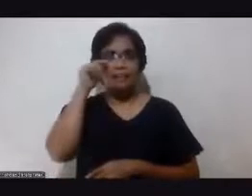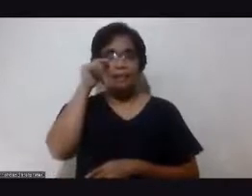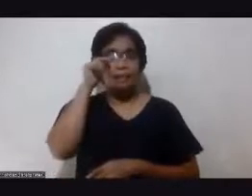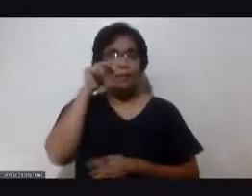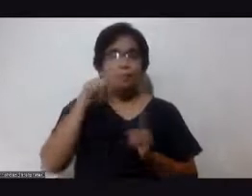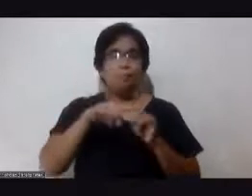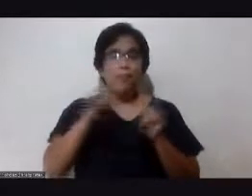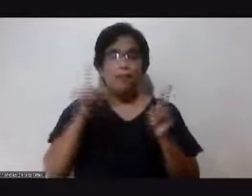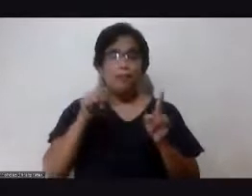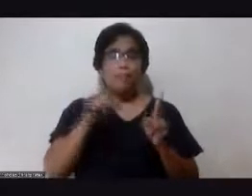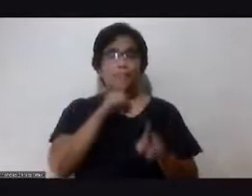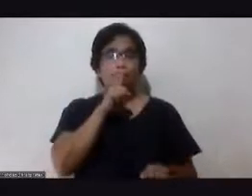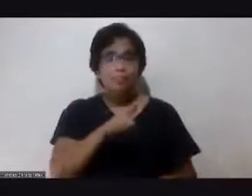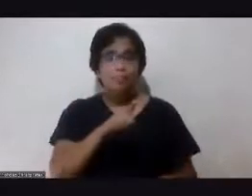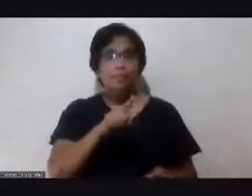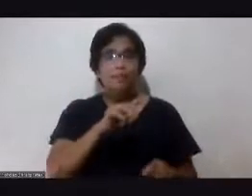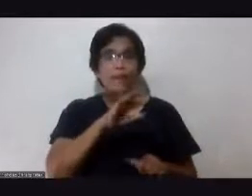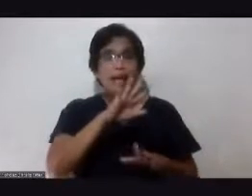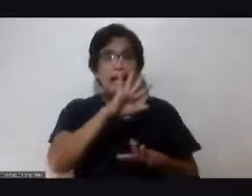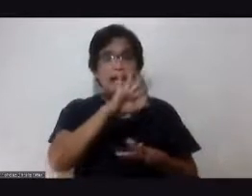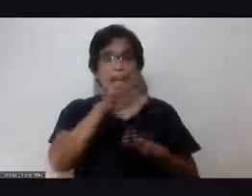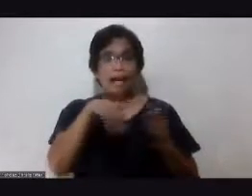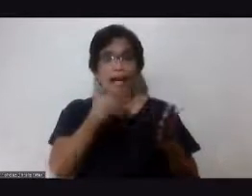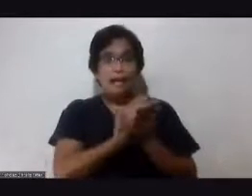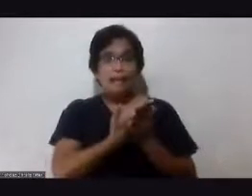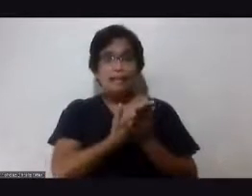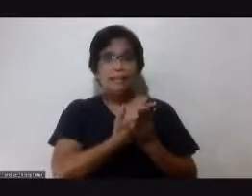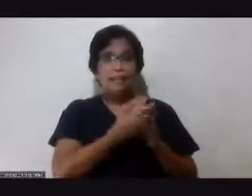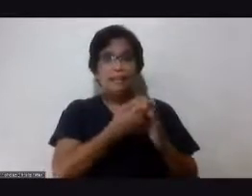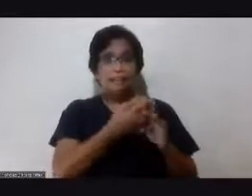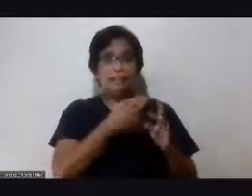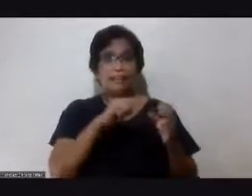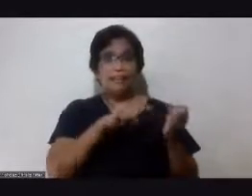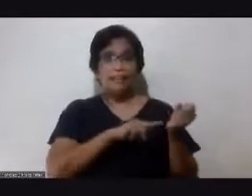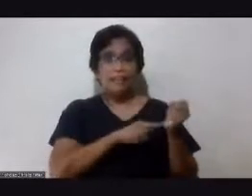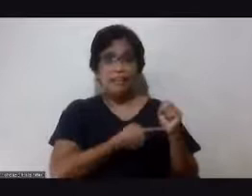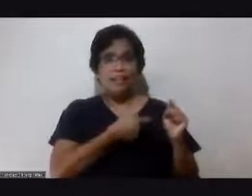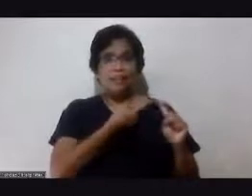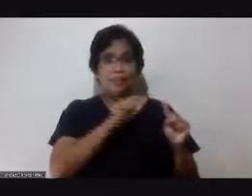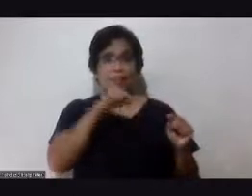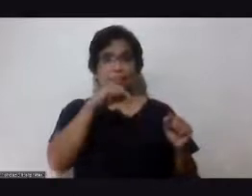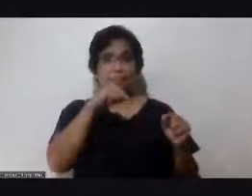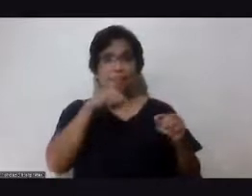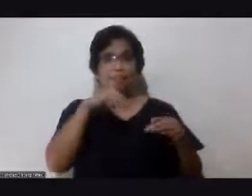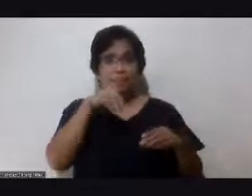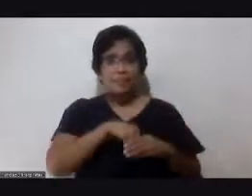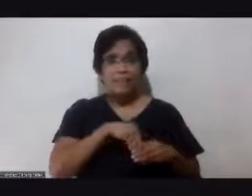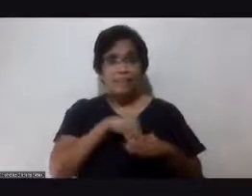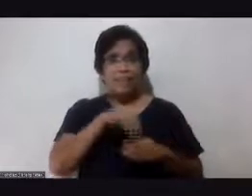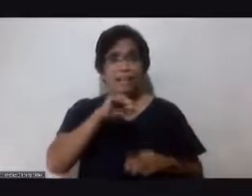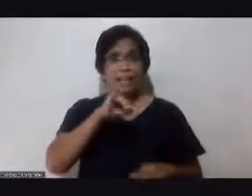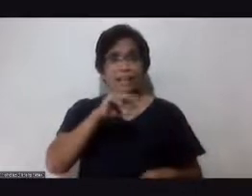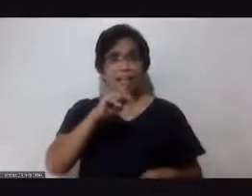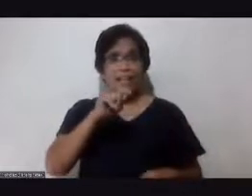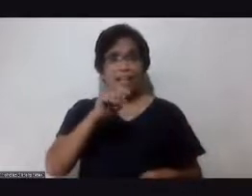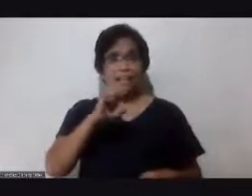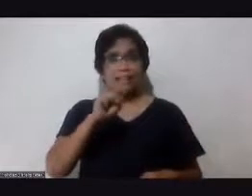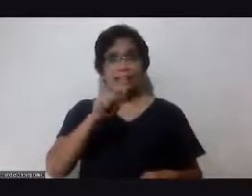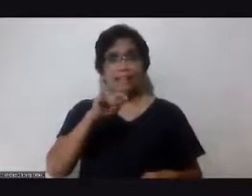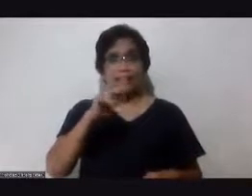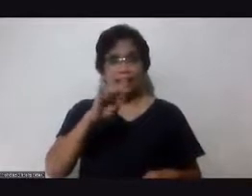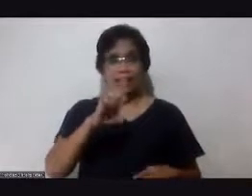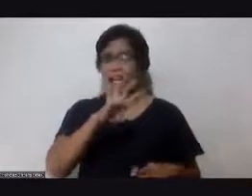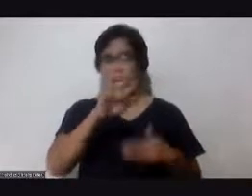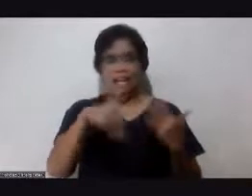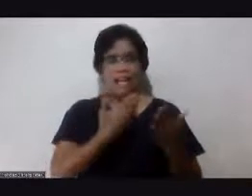lahat nagmumula sa bituka kasi yung lahat ng kinain nyo may balik yan sa atin okay may balik yan sa